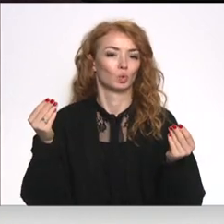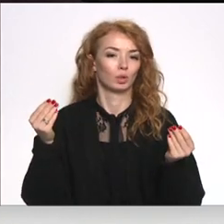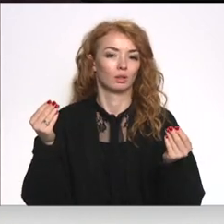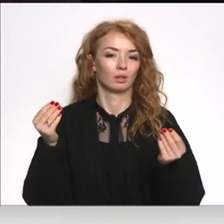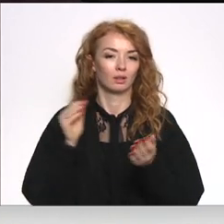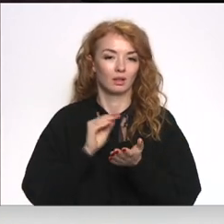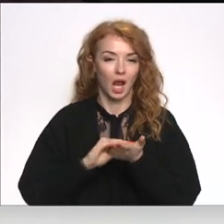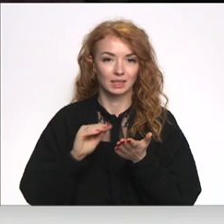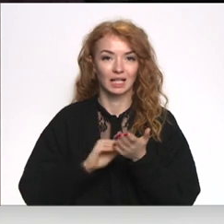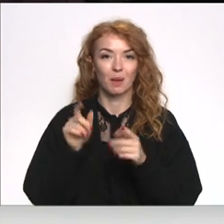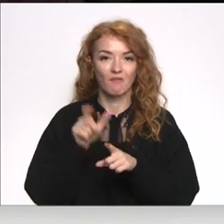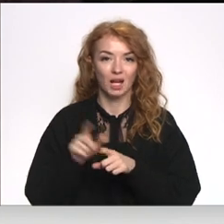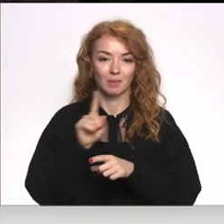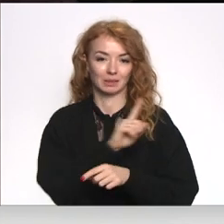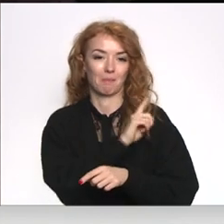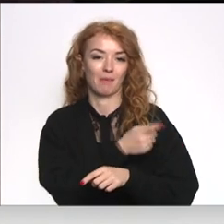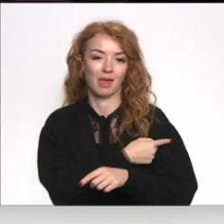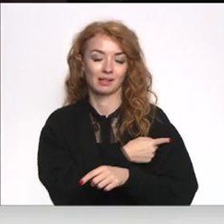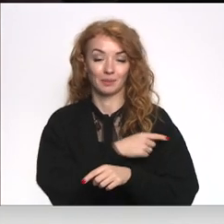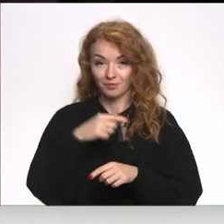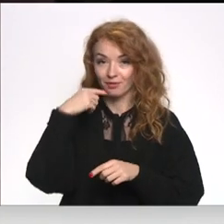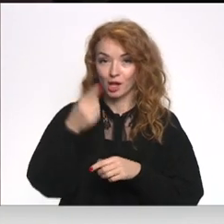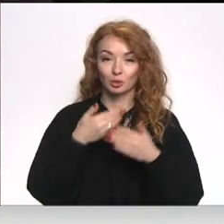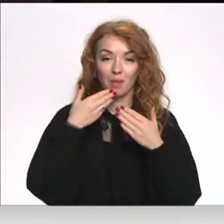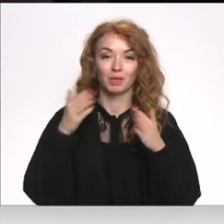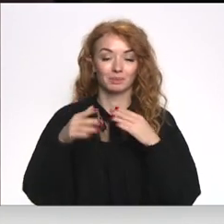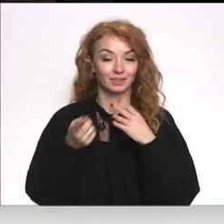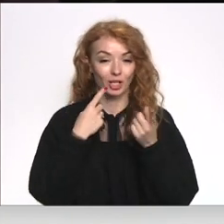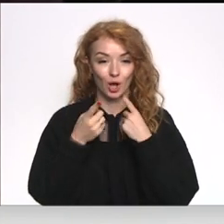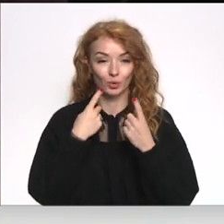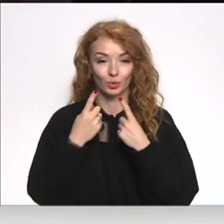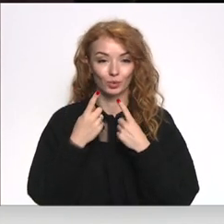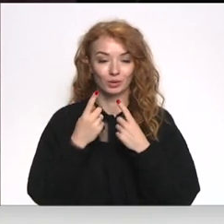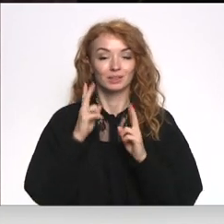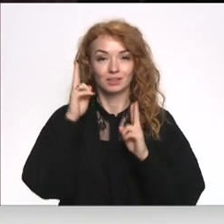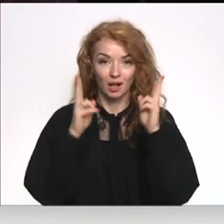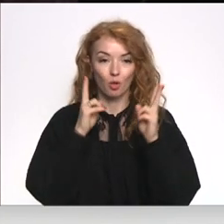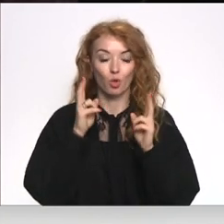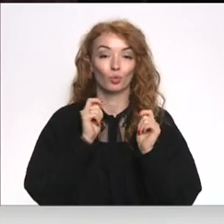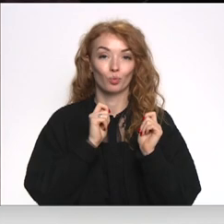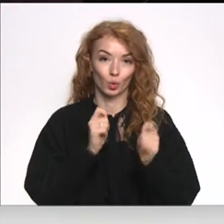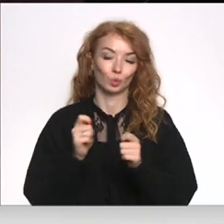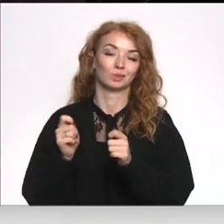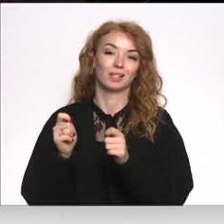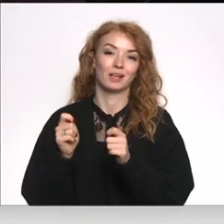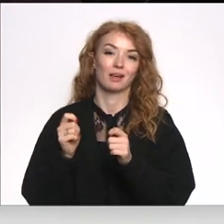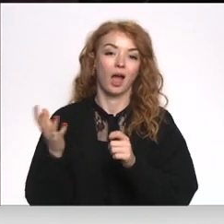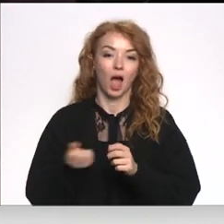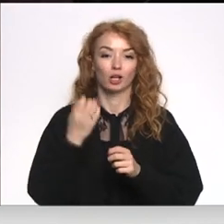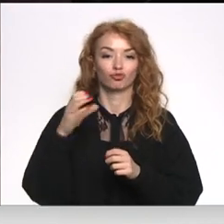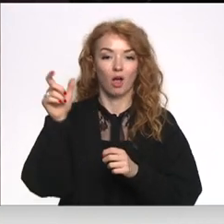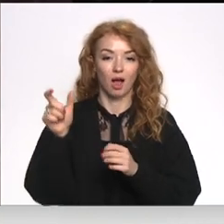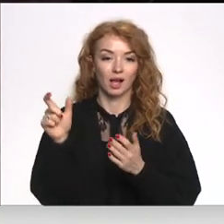Rakstītam vārdam spēks. Teikšu jums paldies par sarunu skanot mūzikai ar čaka dzēju, vai ne?